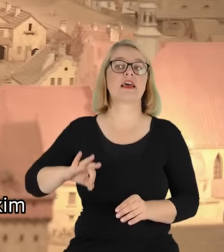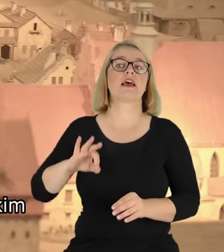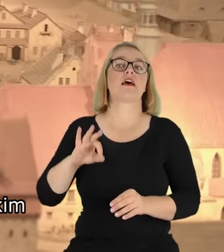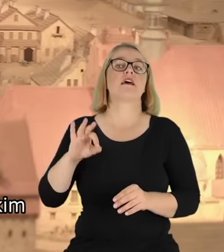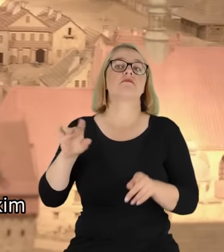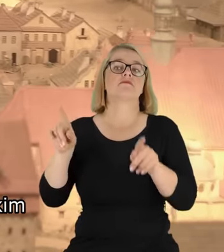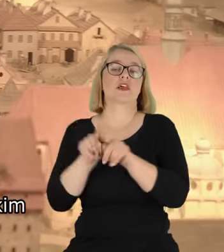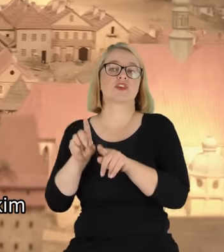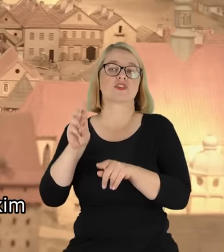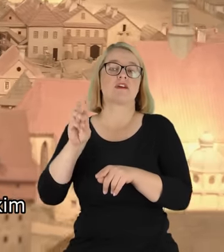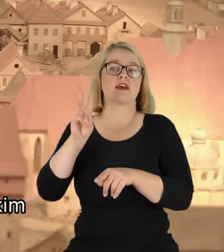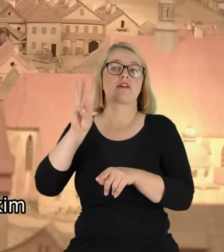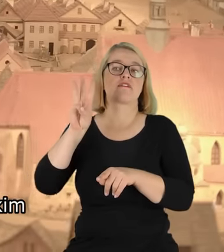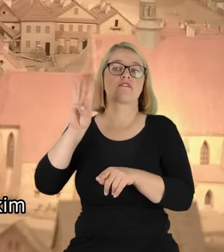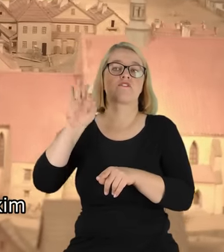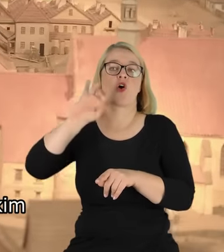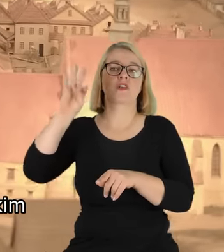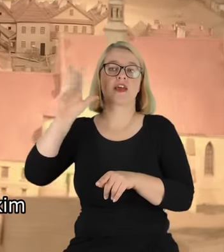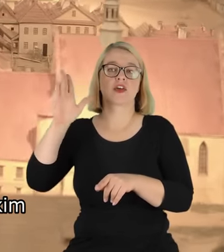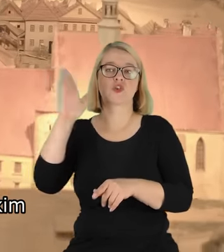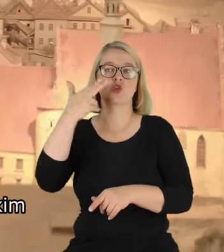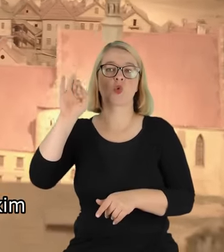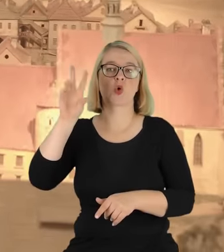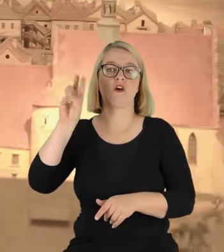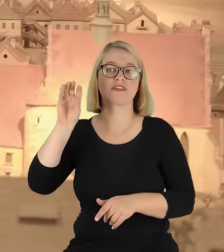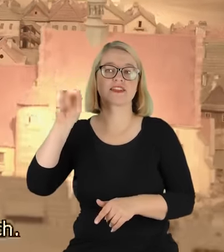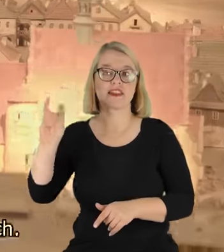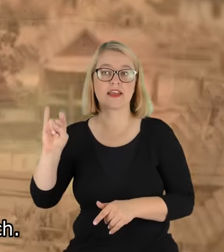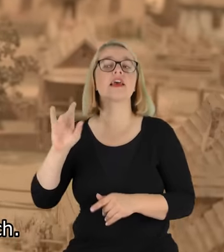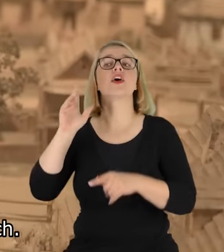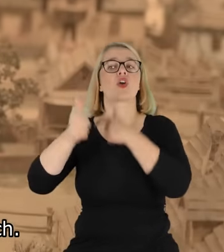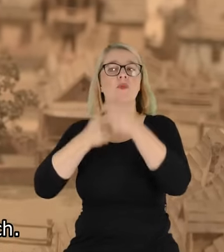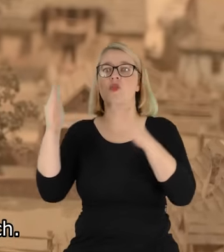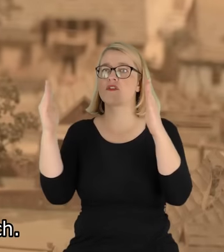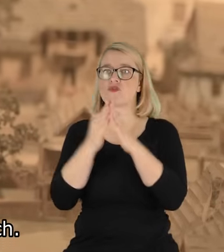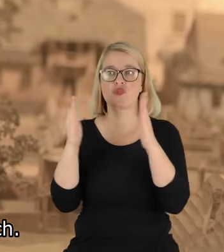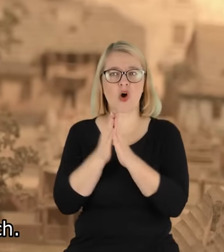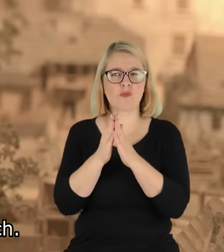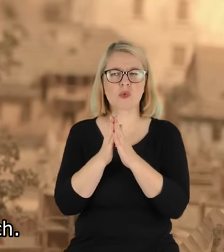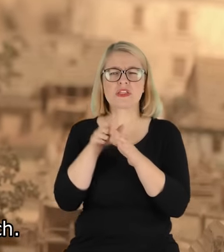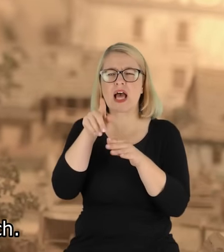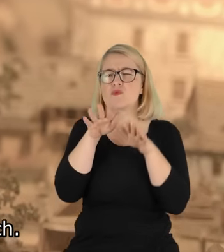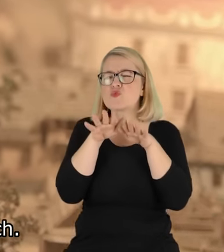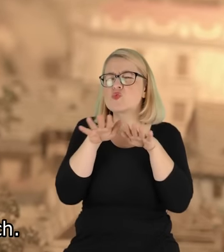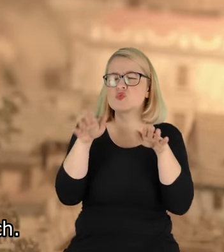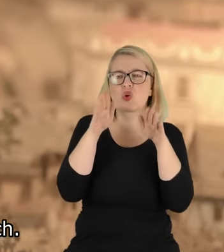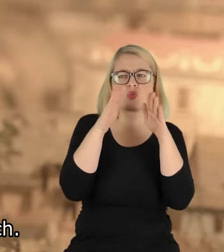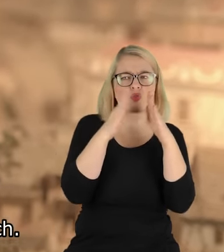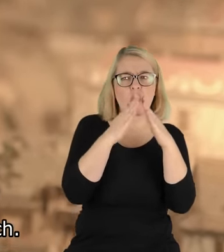oczywiście z Wojtkiem Sznurowskim powstawała w domu. Pełno było tych domków